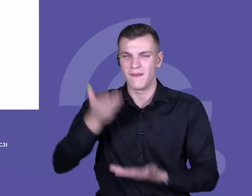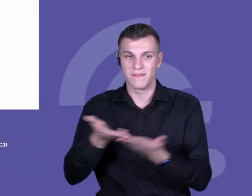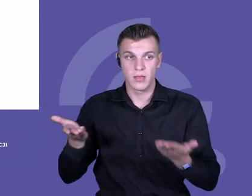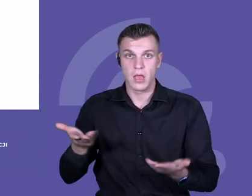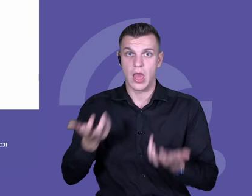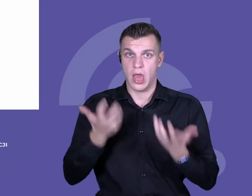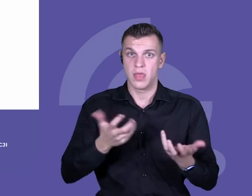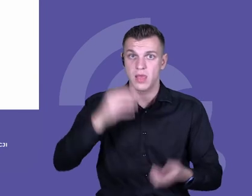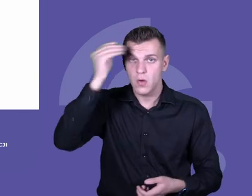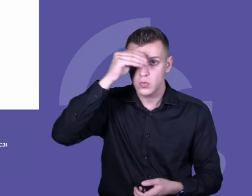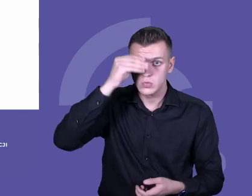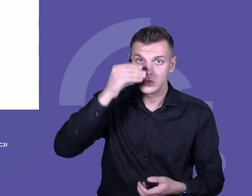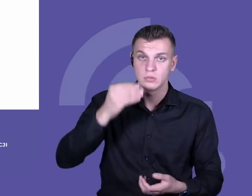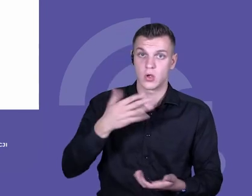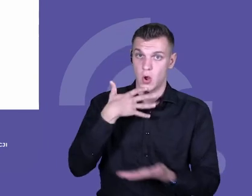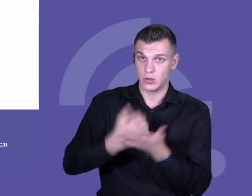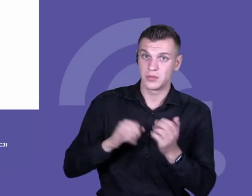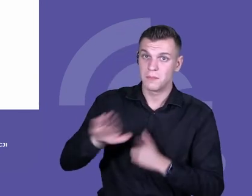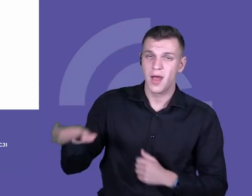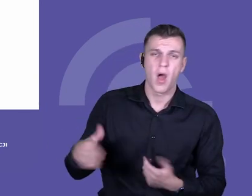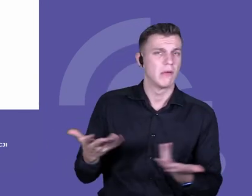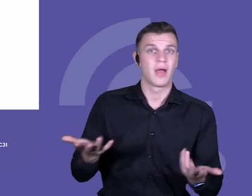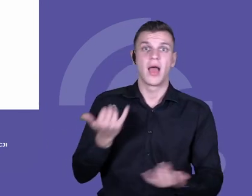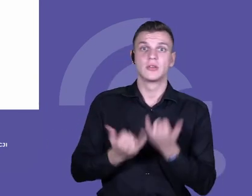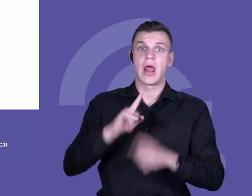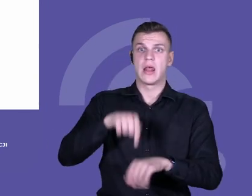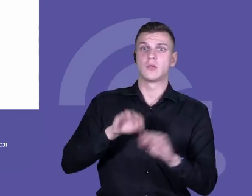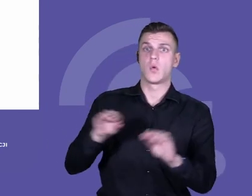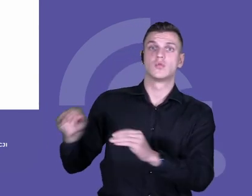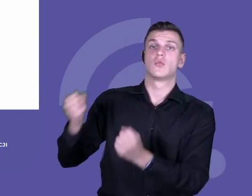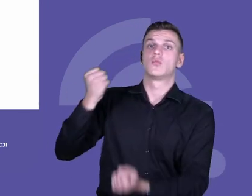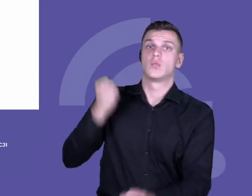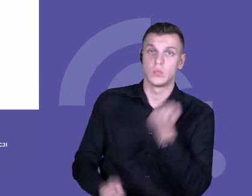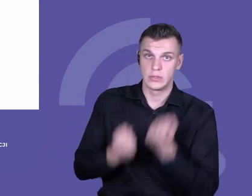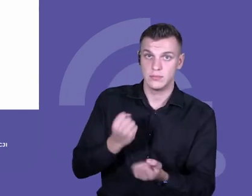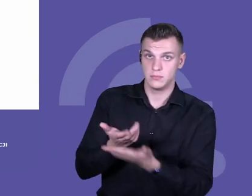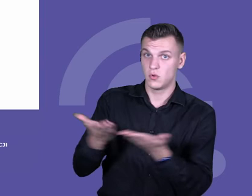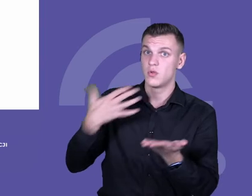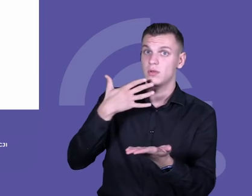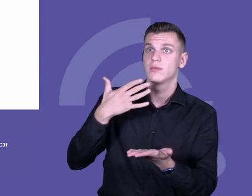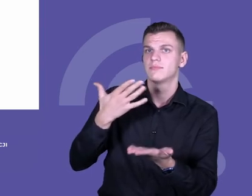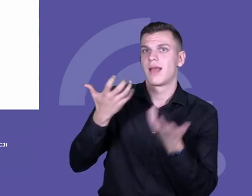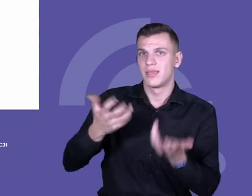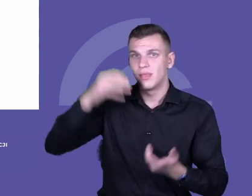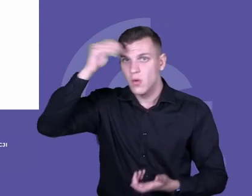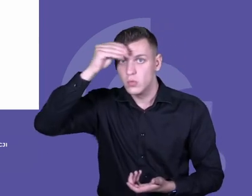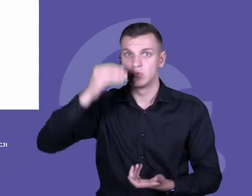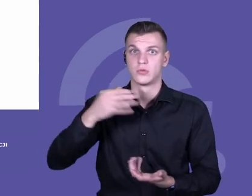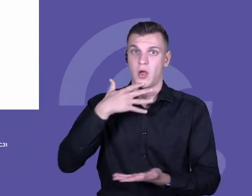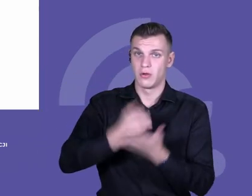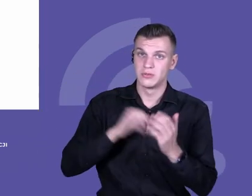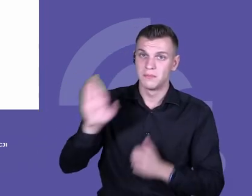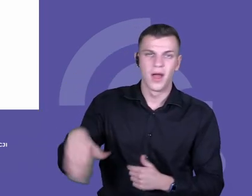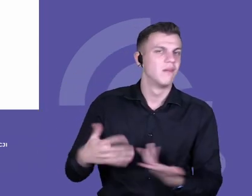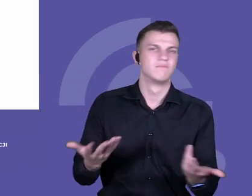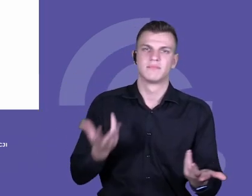zbyt trudne, też się nie jest wiele. Także ten poziom materiału jest